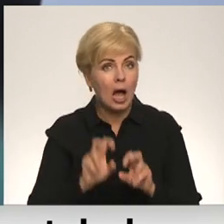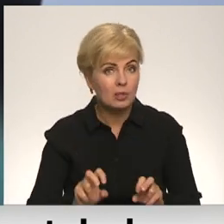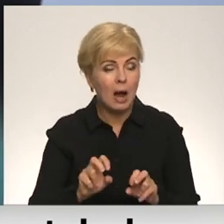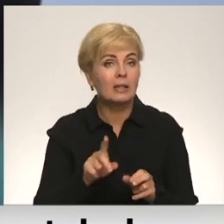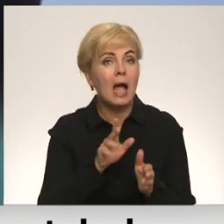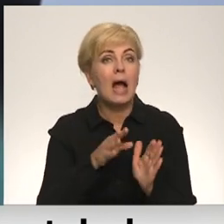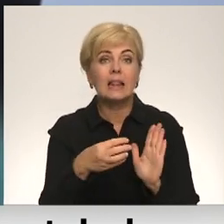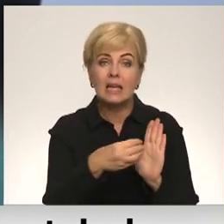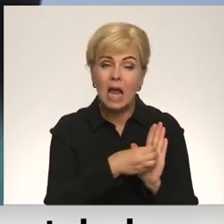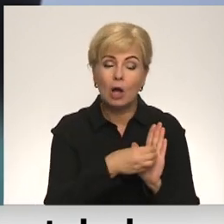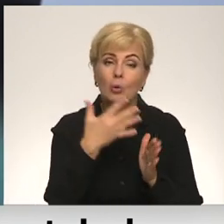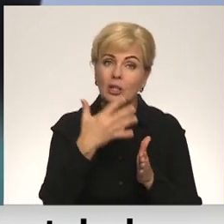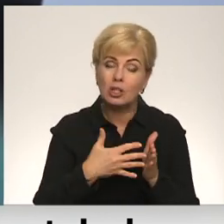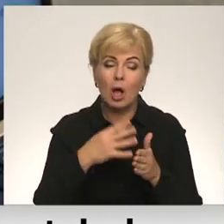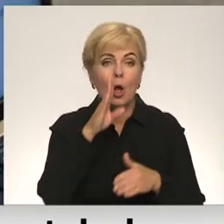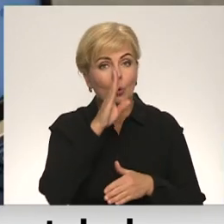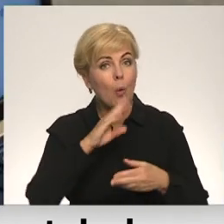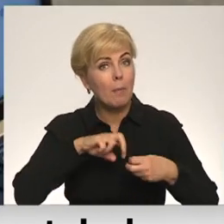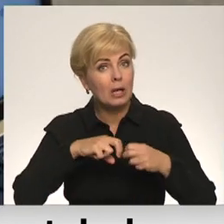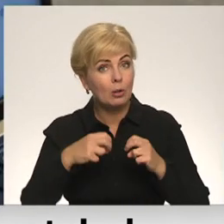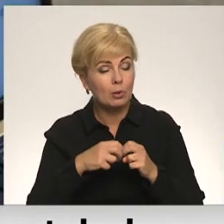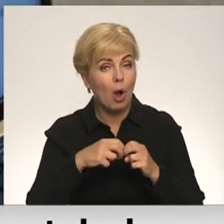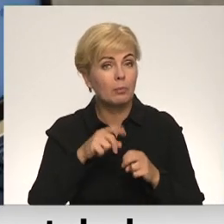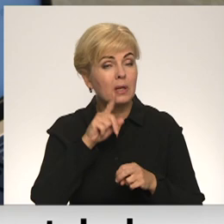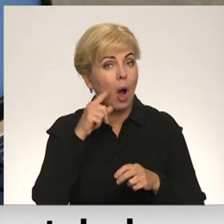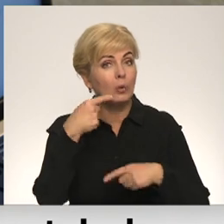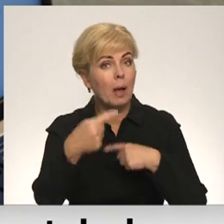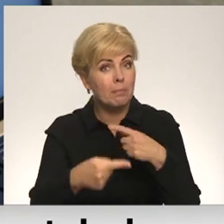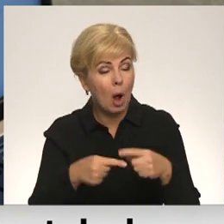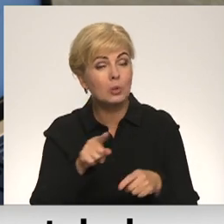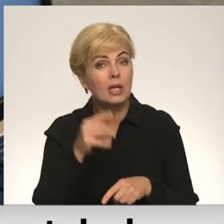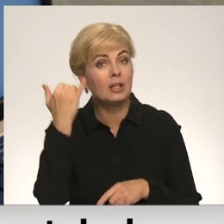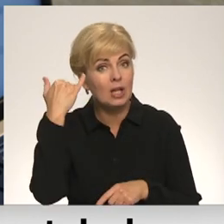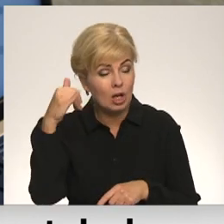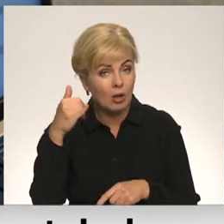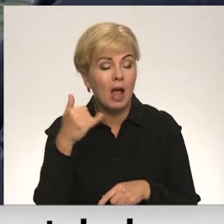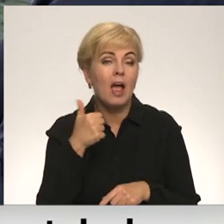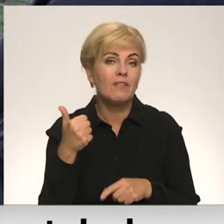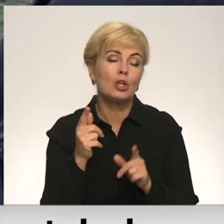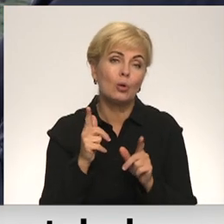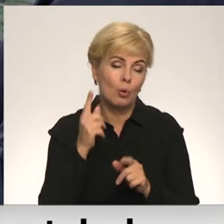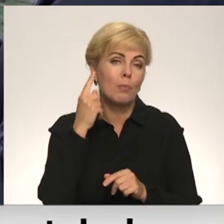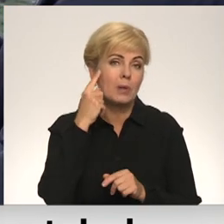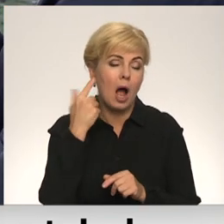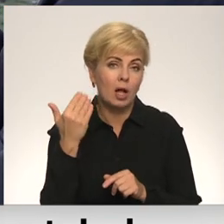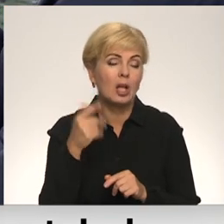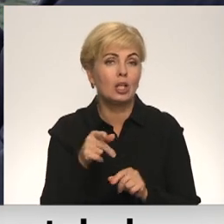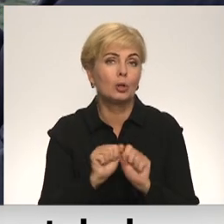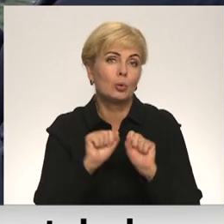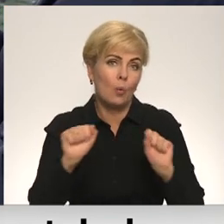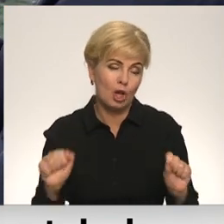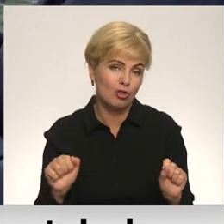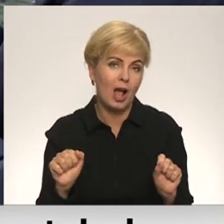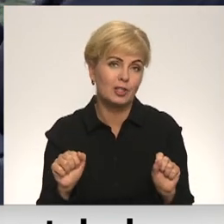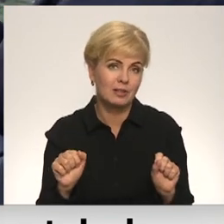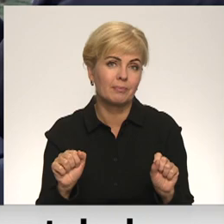lietotne ir izsinātu nopietnu problēmu, un ja jaunajai paudzēji ir šādas idejas, tad viņu prāt nākotni ir drošās rokās. Sanita